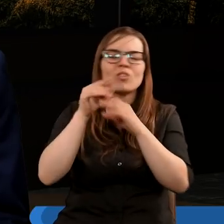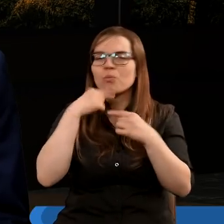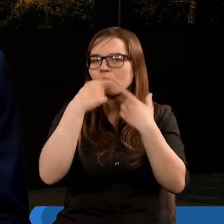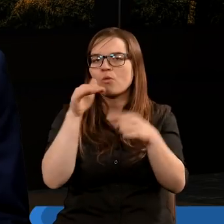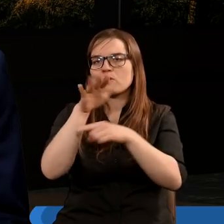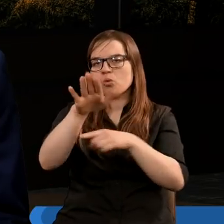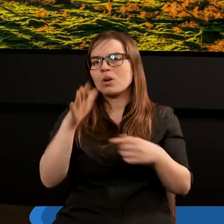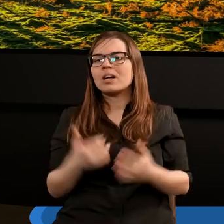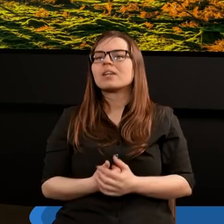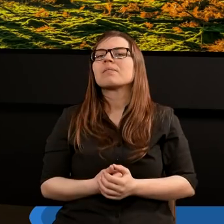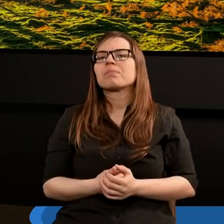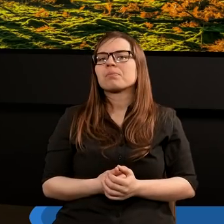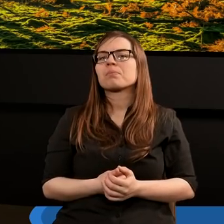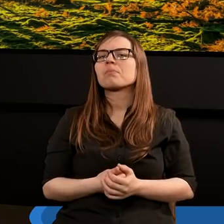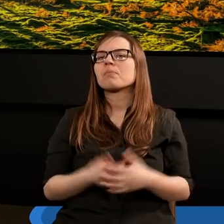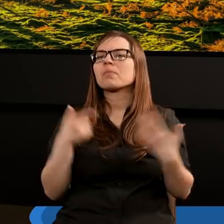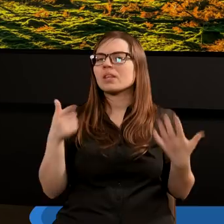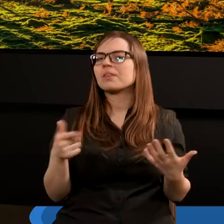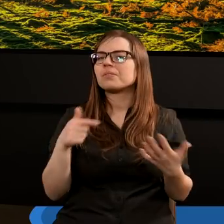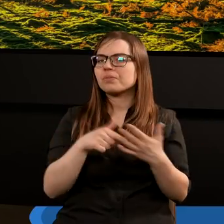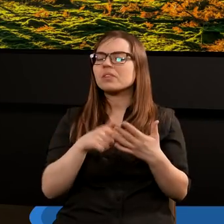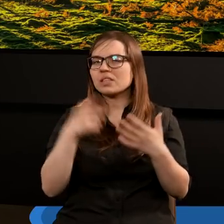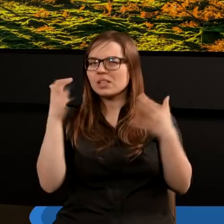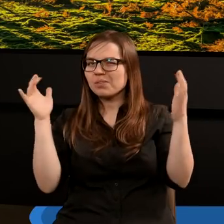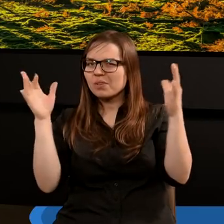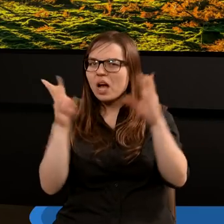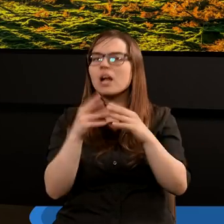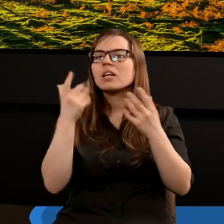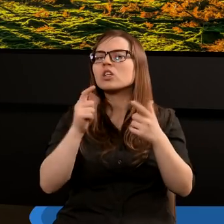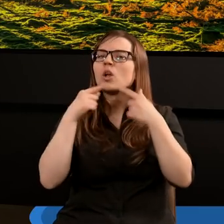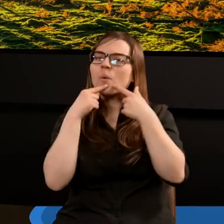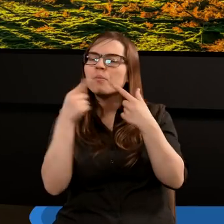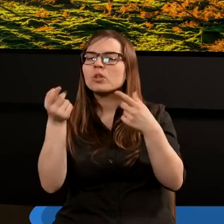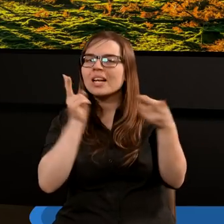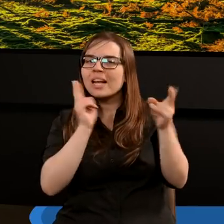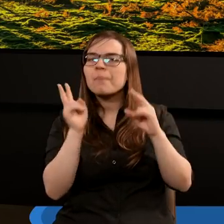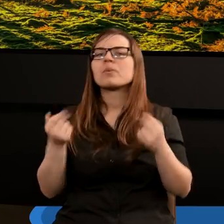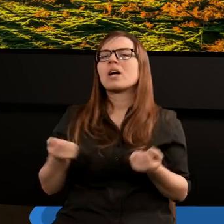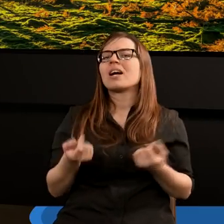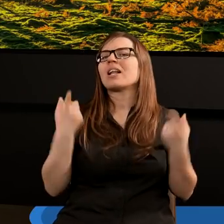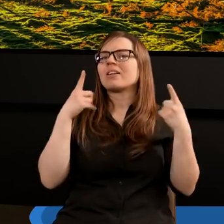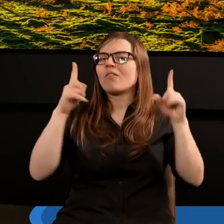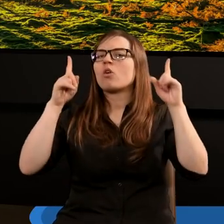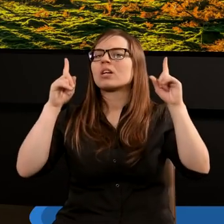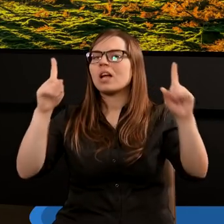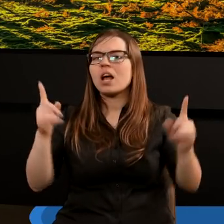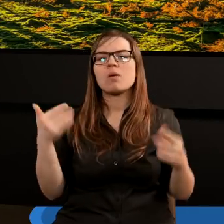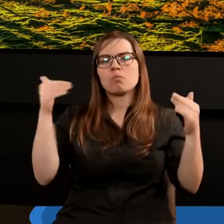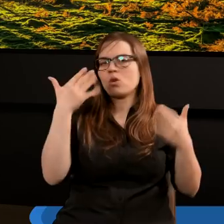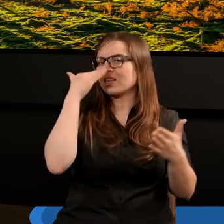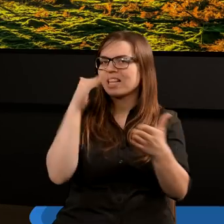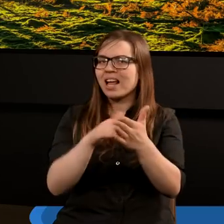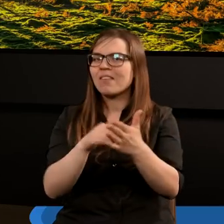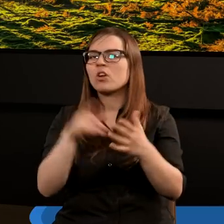nas pouczy. To jest bardzo istotne. Ja tu pozwolę sobie wyartykułować to, co już zabrzmiało. Ale zwróćcie uwagę, że można